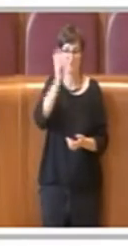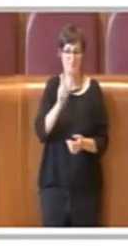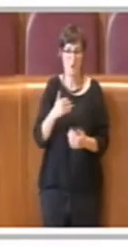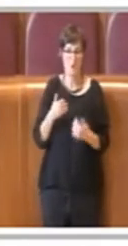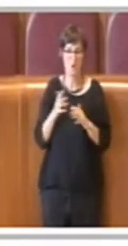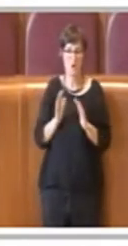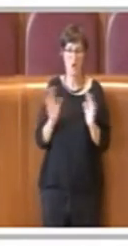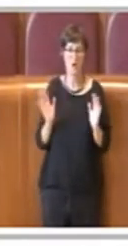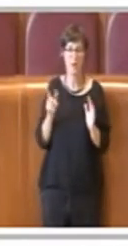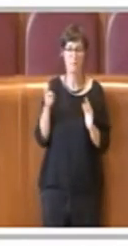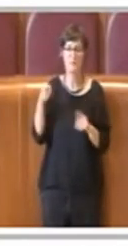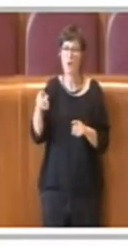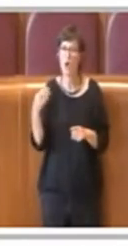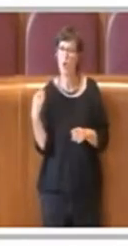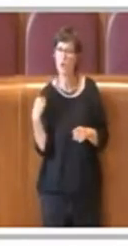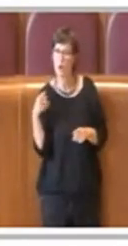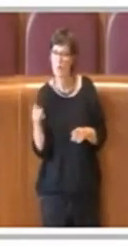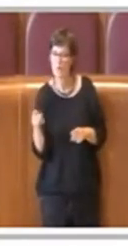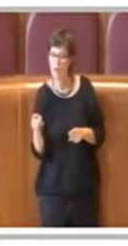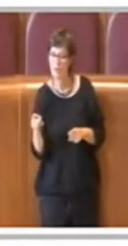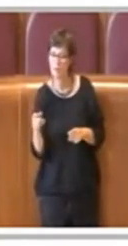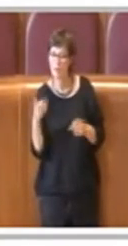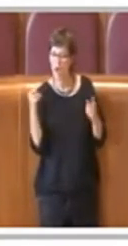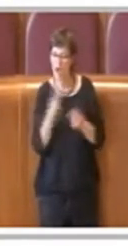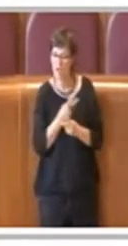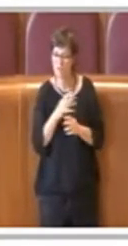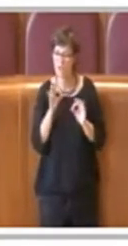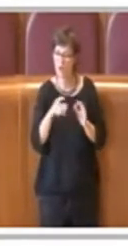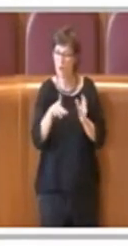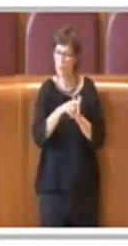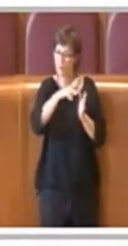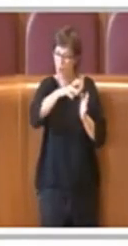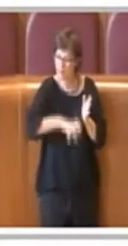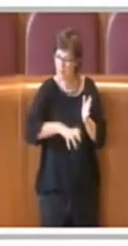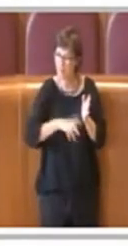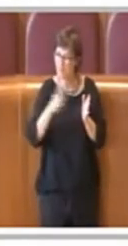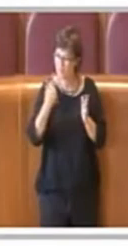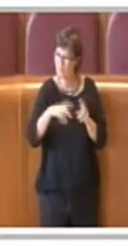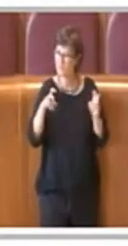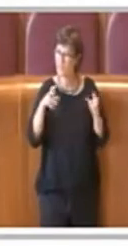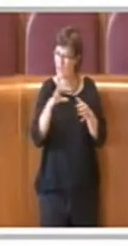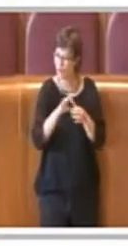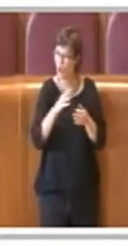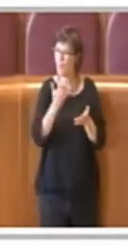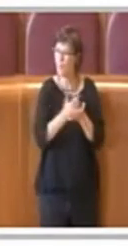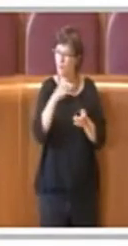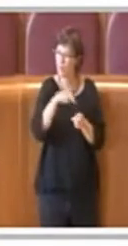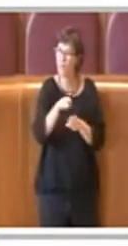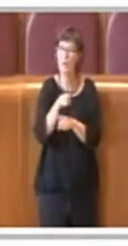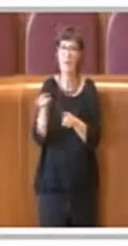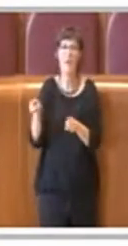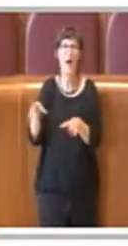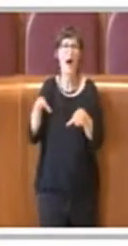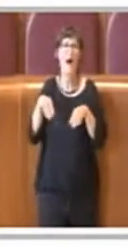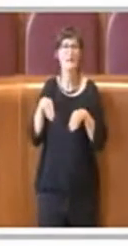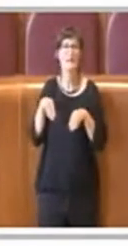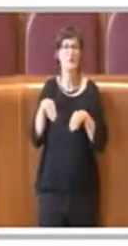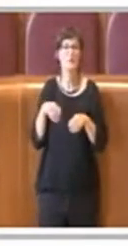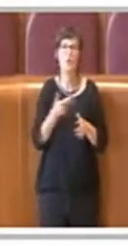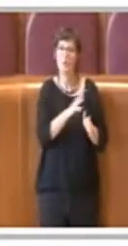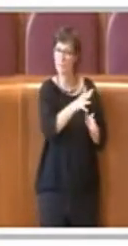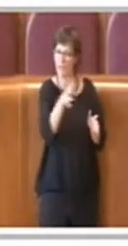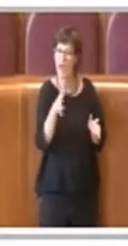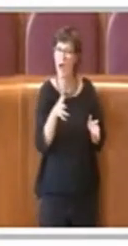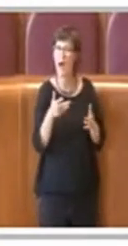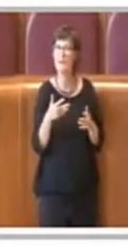quando di fatto noi abbiamo avuto un'astenzione ad una delibera di tale importanza che è stata infatti votata anche dalle altre forze